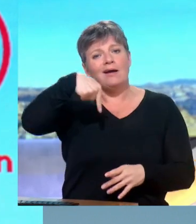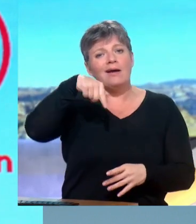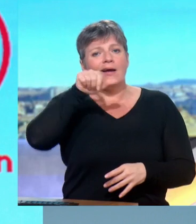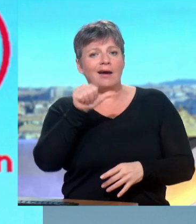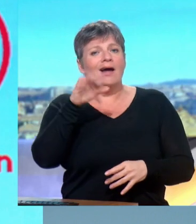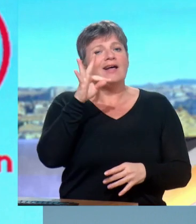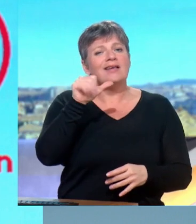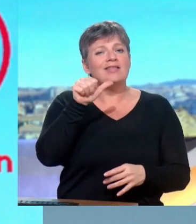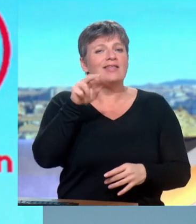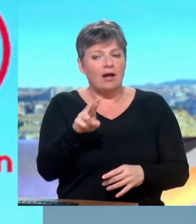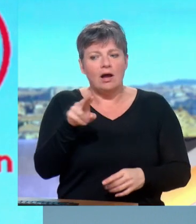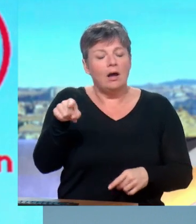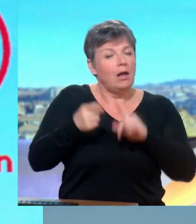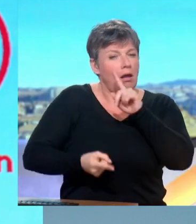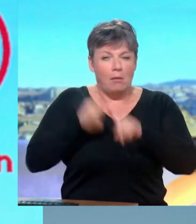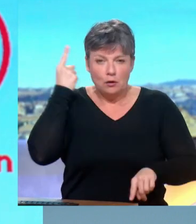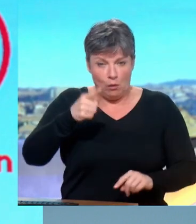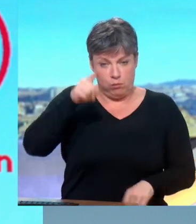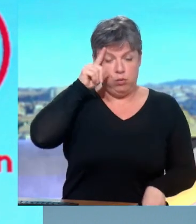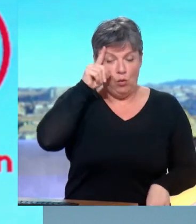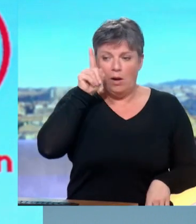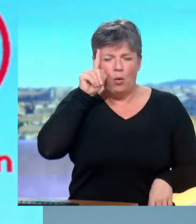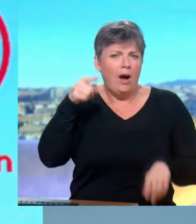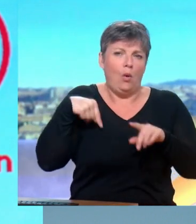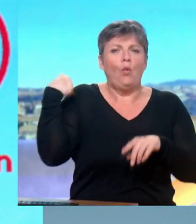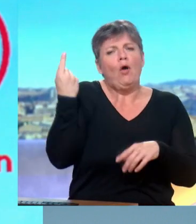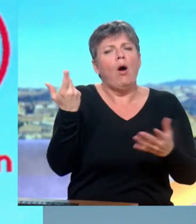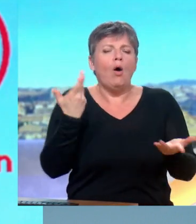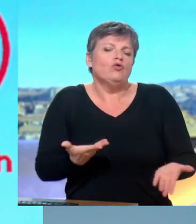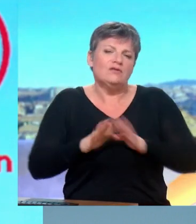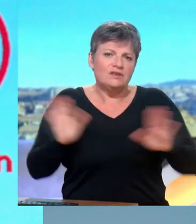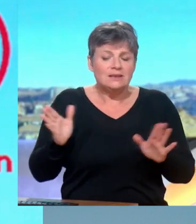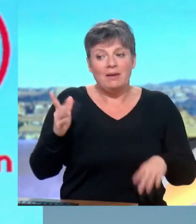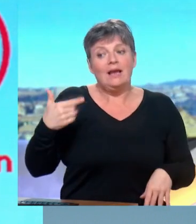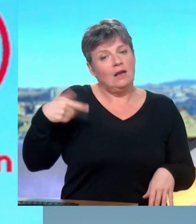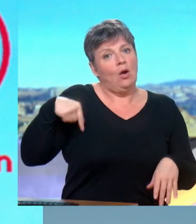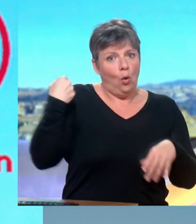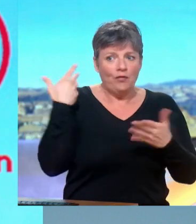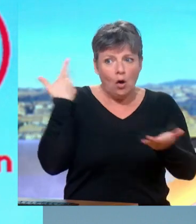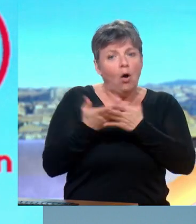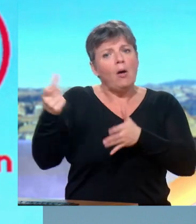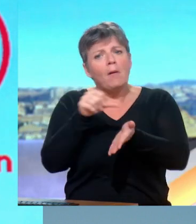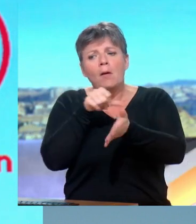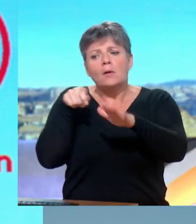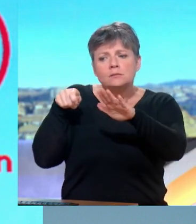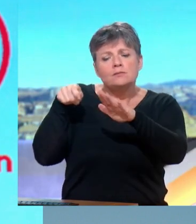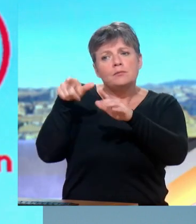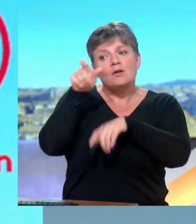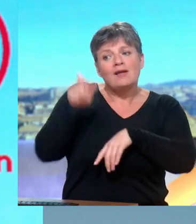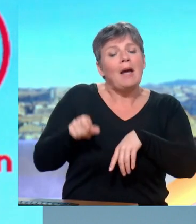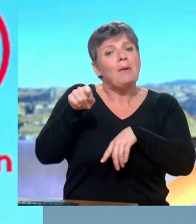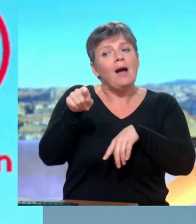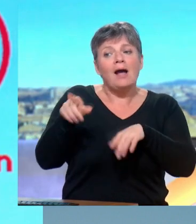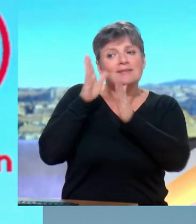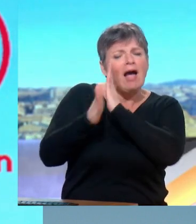Pourquoi fondamental ? Parce que le Qatar a très très longtemps, ça n'est plus le cas aujourd'hui, mais payer les fonctionnaires de la bande de Gaza, pas le